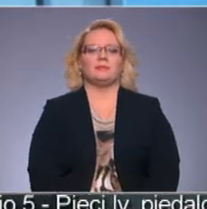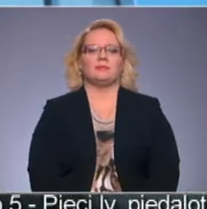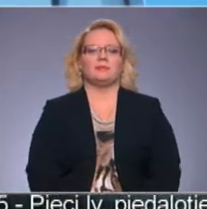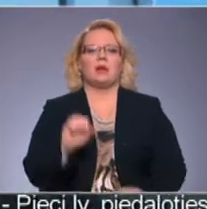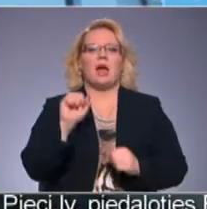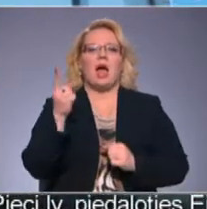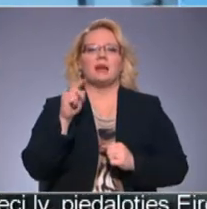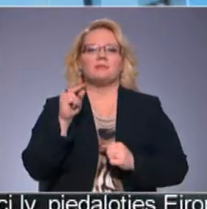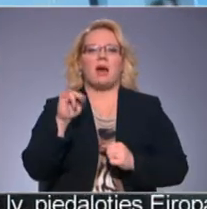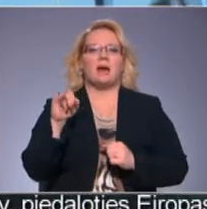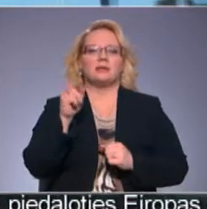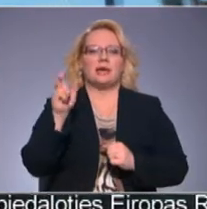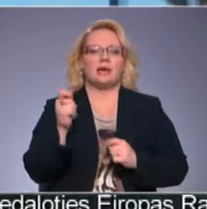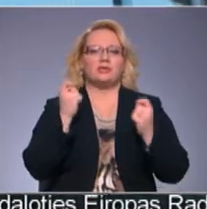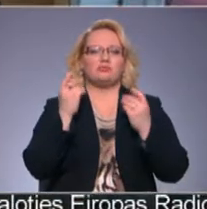Latvijas dzimšanas dienas